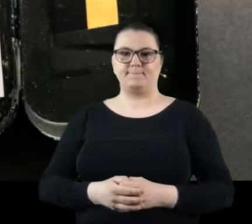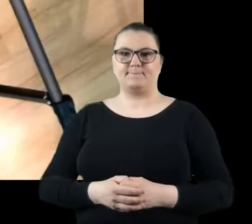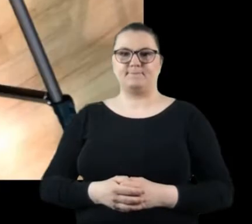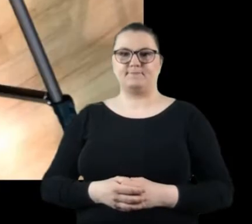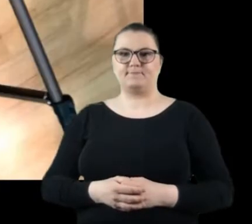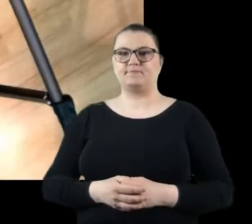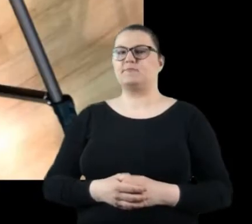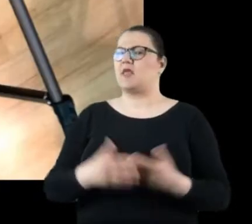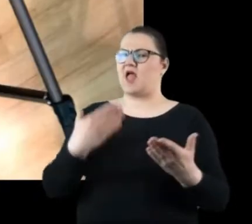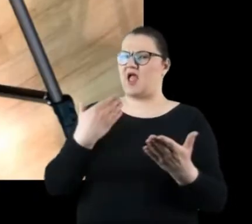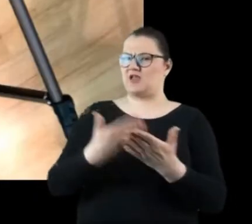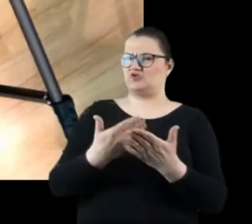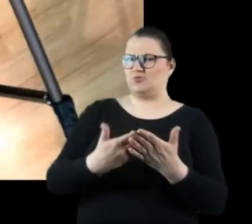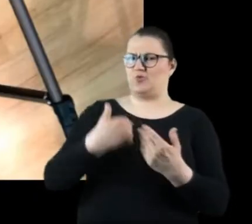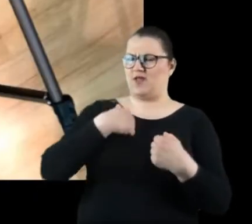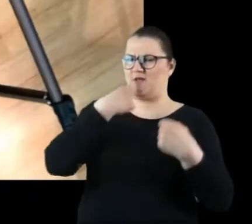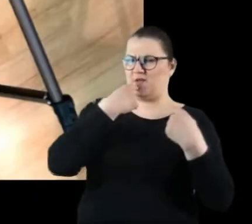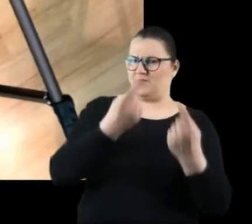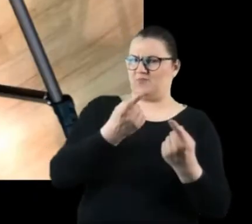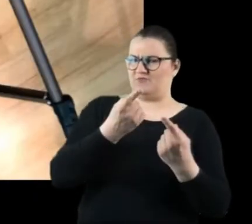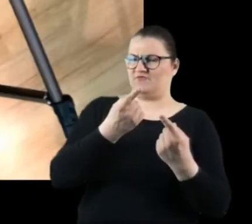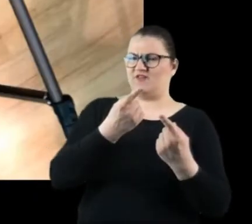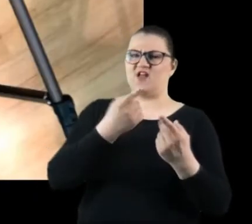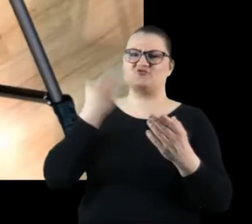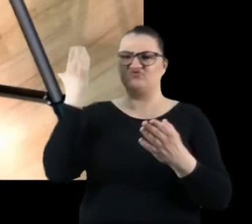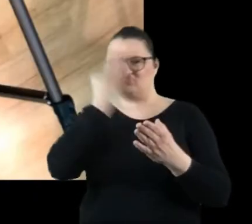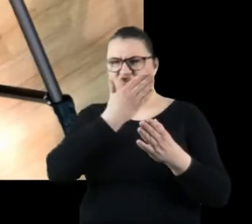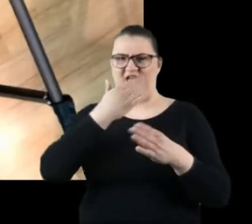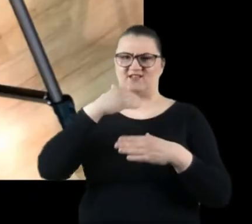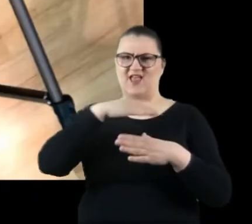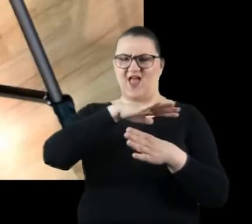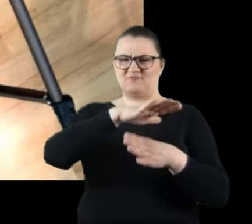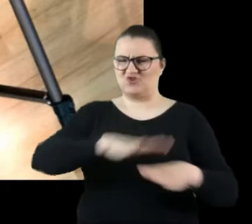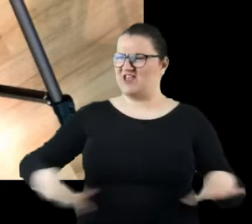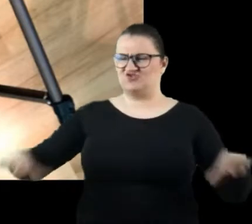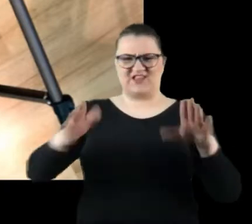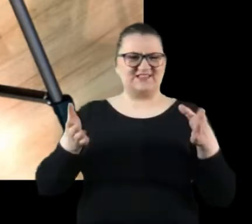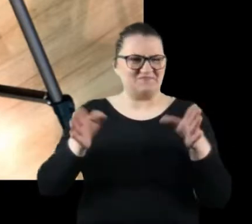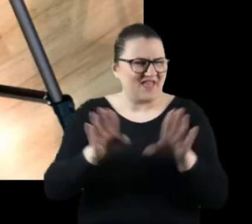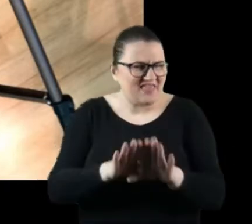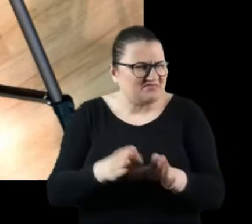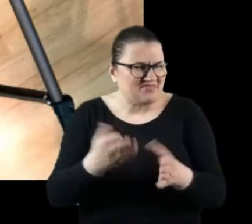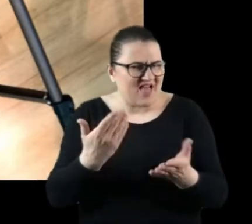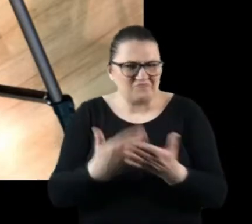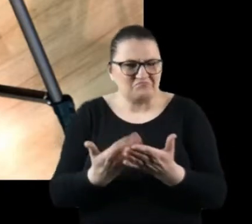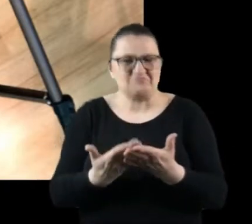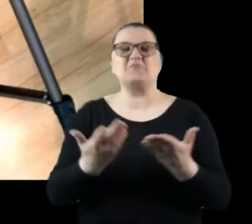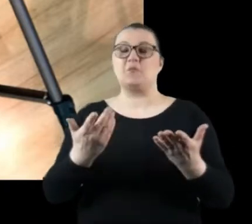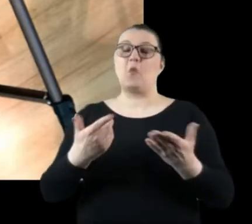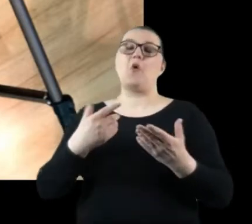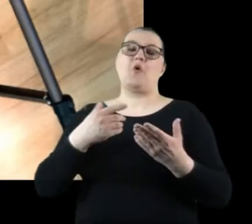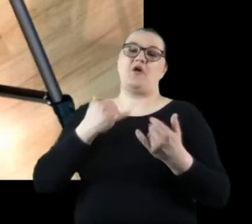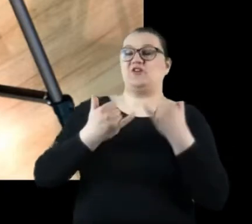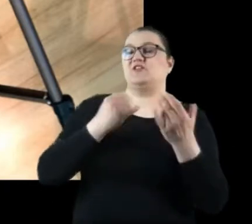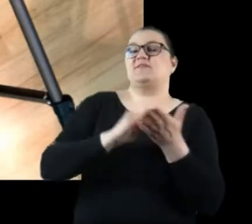Czemu nazywam to cały czas wyczernioną przestrzenią zamkniętą? To dlatego, że tak naprawdę gdybym napisała,